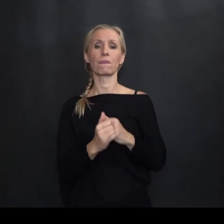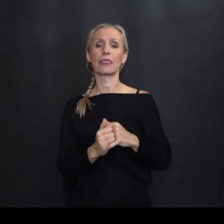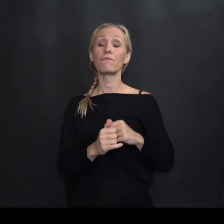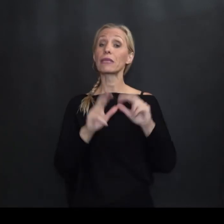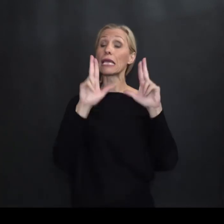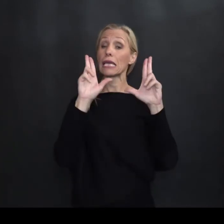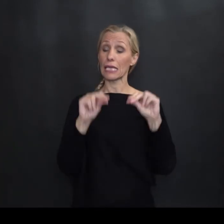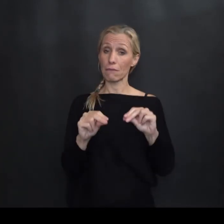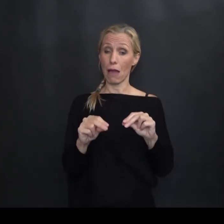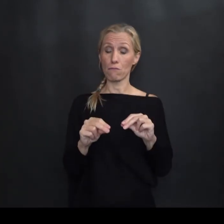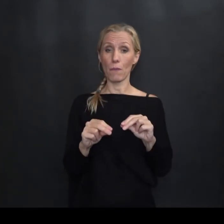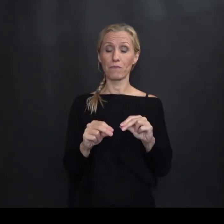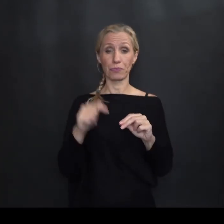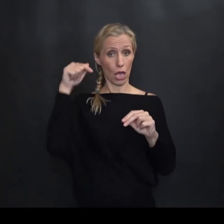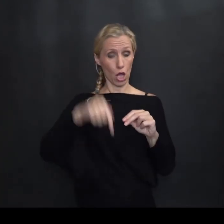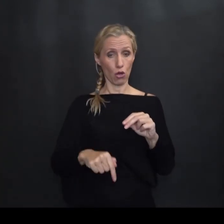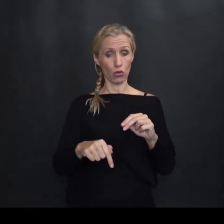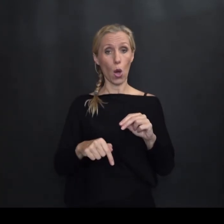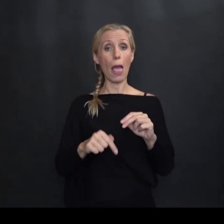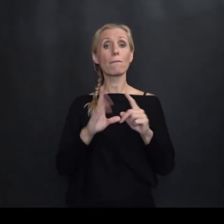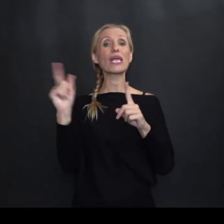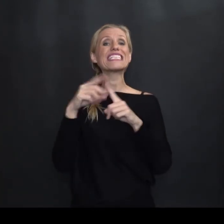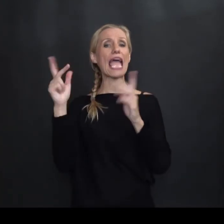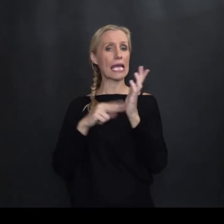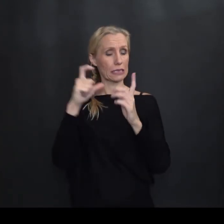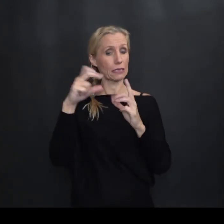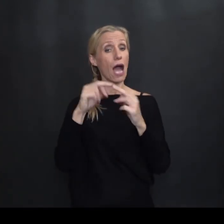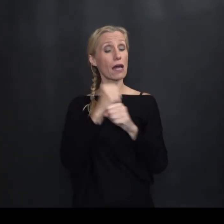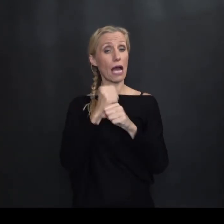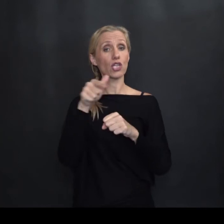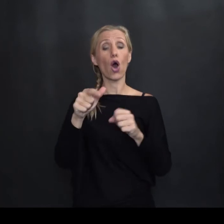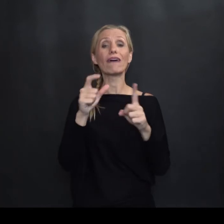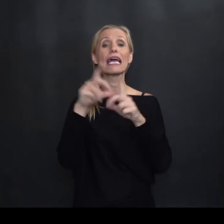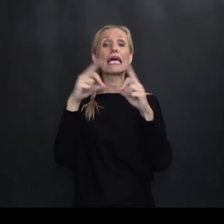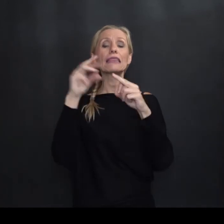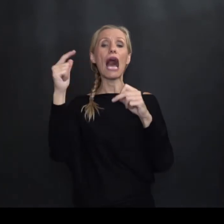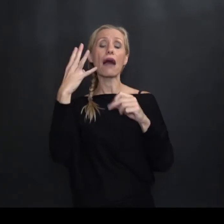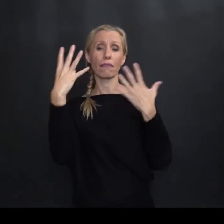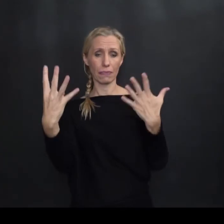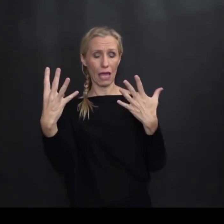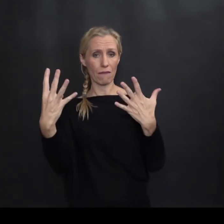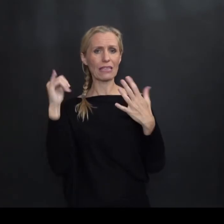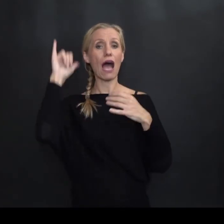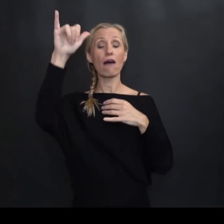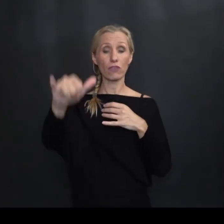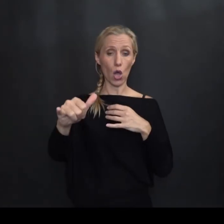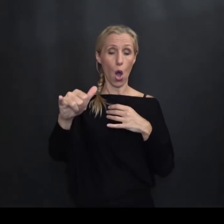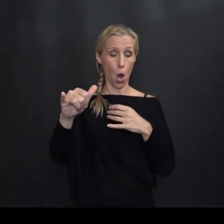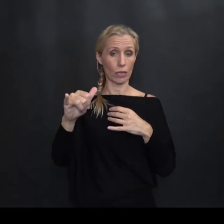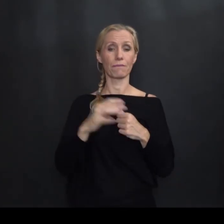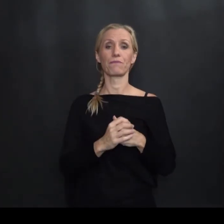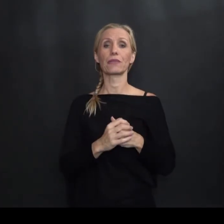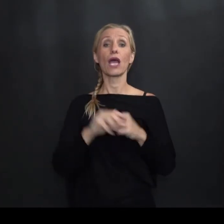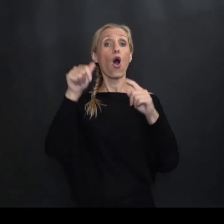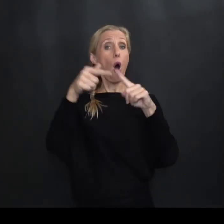imamo Znači Dole policenci Rađene I ovaj Dar 9 Avion Zatim trojku